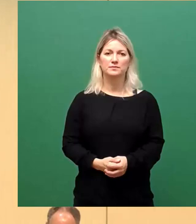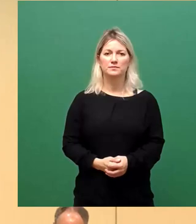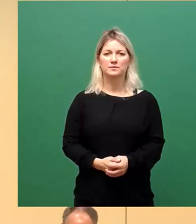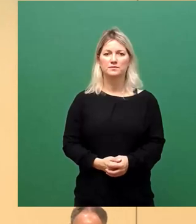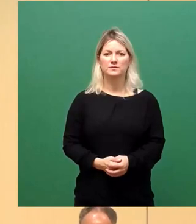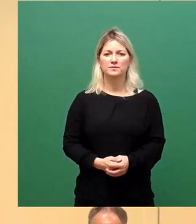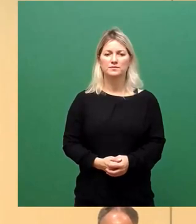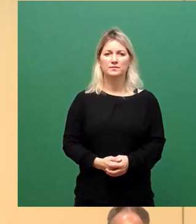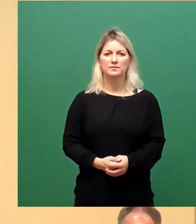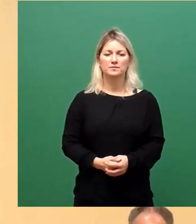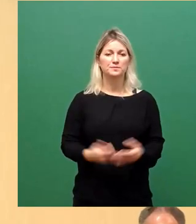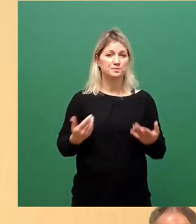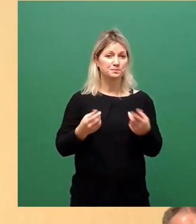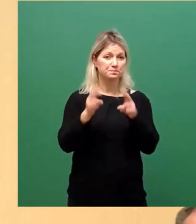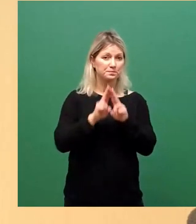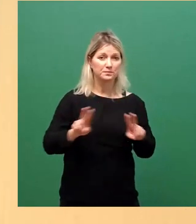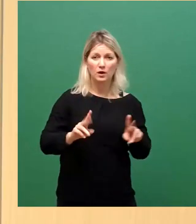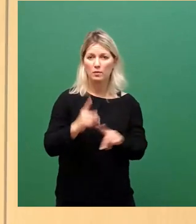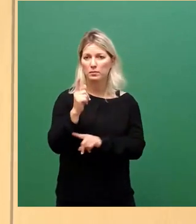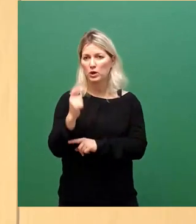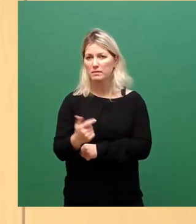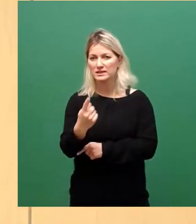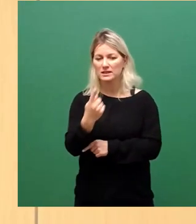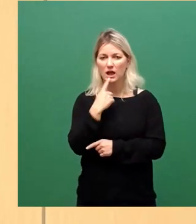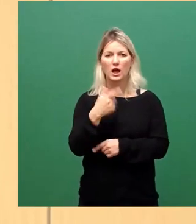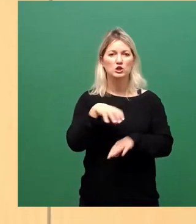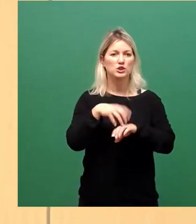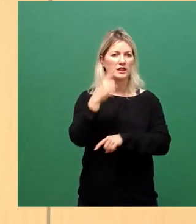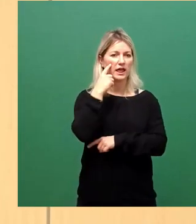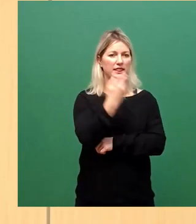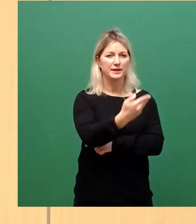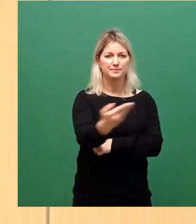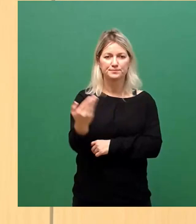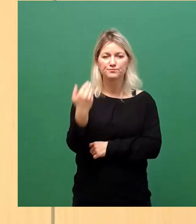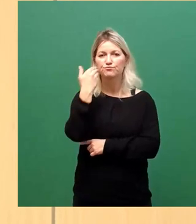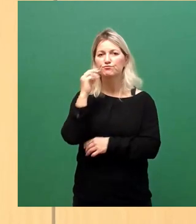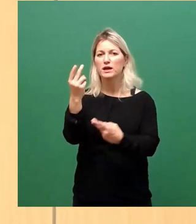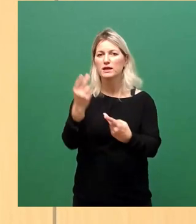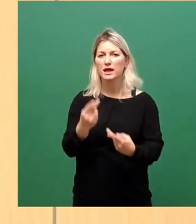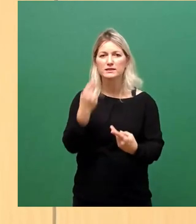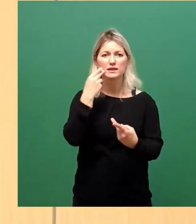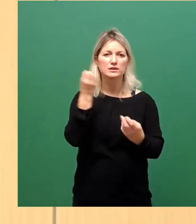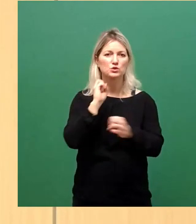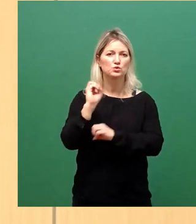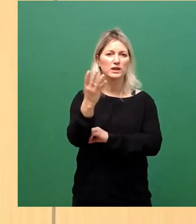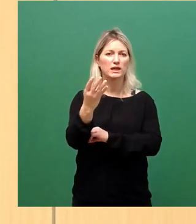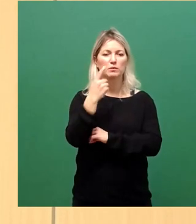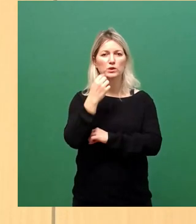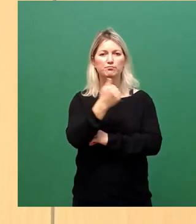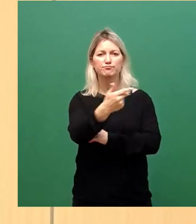Sehr geehrter Herr Oberbürgermeister, sehr geehrte Stadträtinnen und Stadträte, werte Gäste im Stream und die wenigen im Saal.